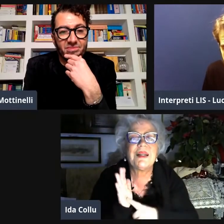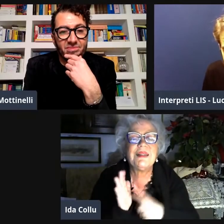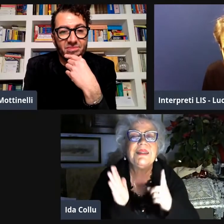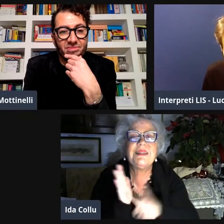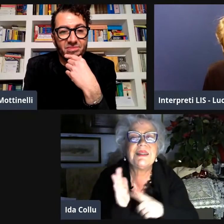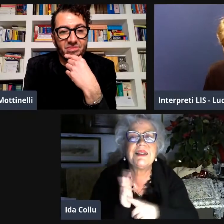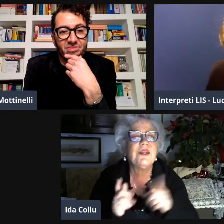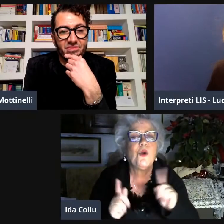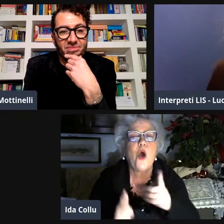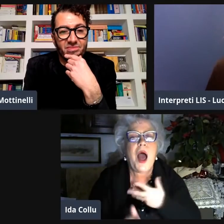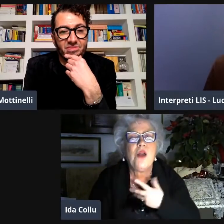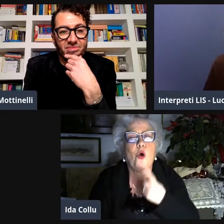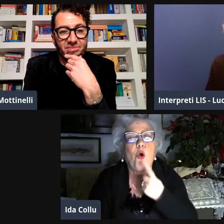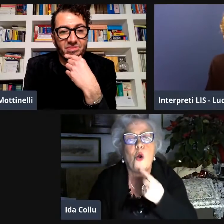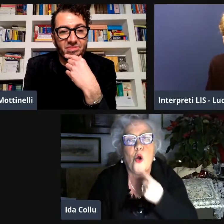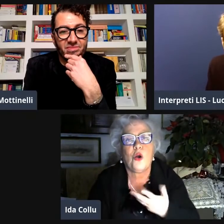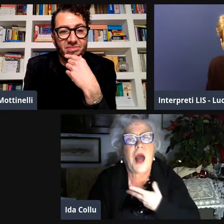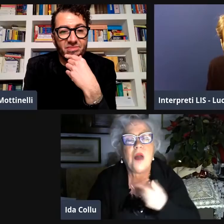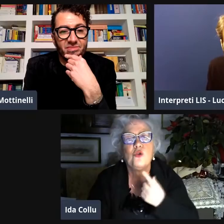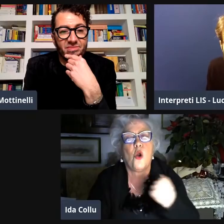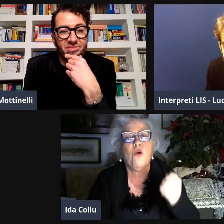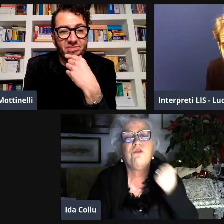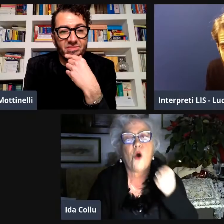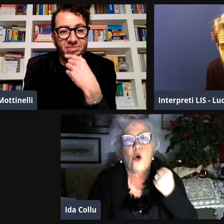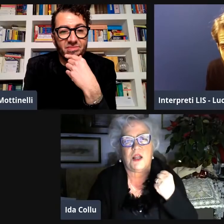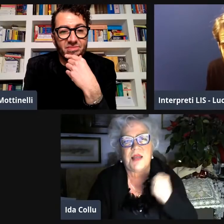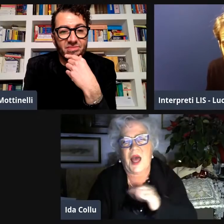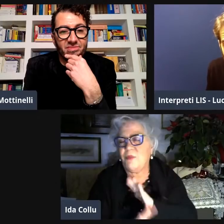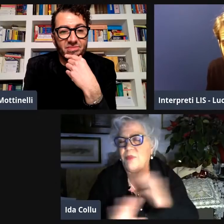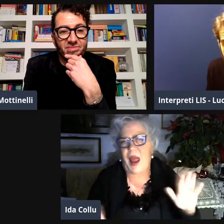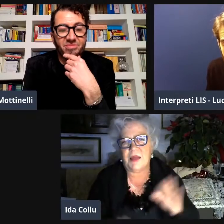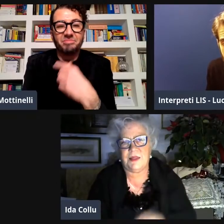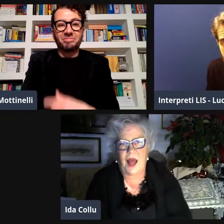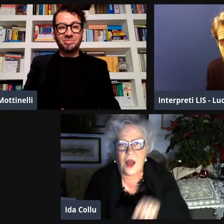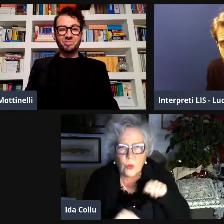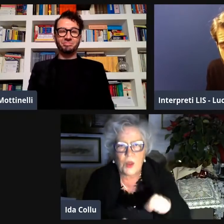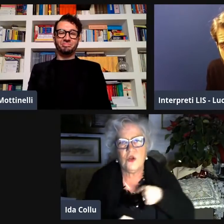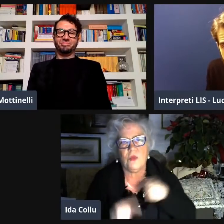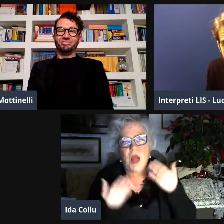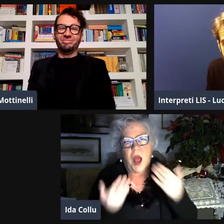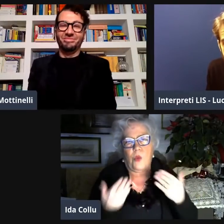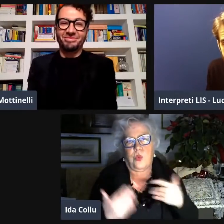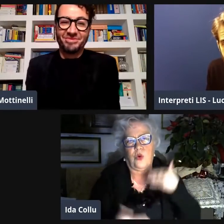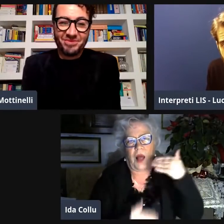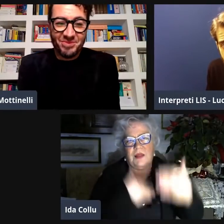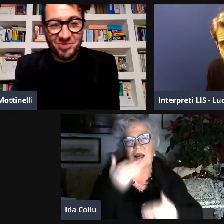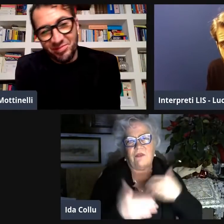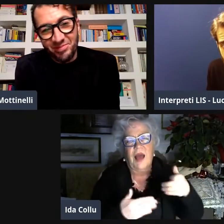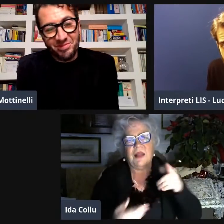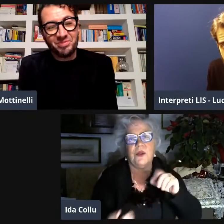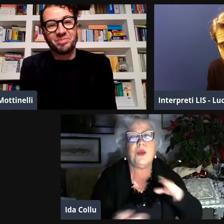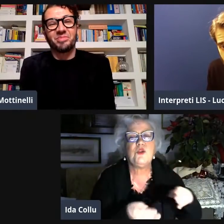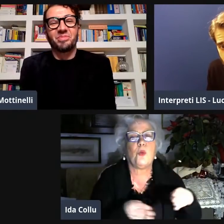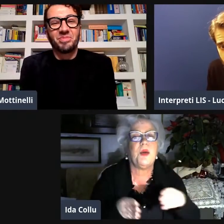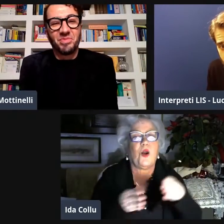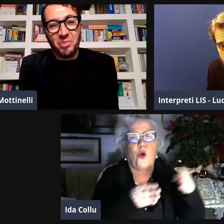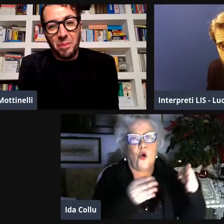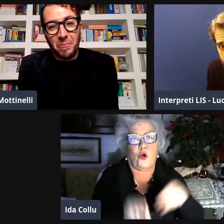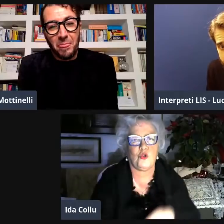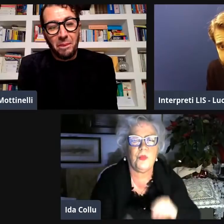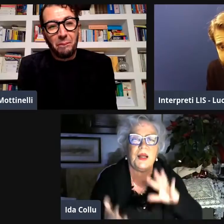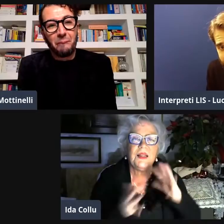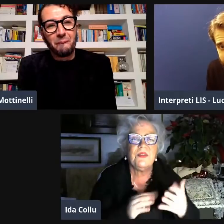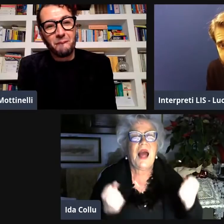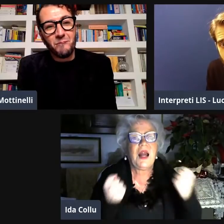non devono essere divisi i diritti non hanno colore hanno solo forza questo è l'augurio